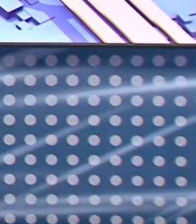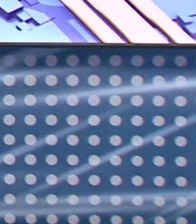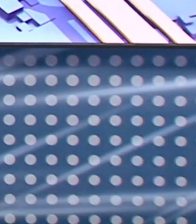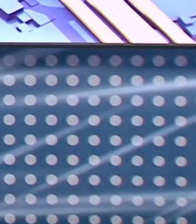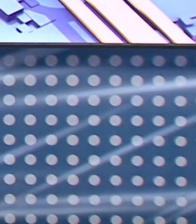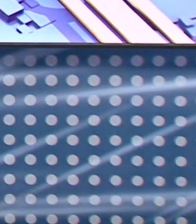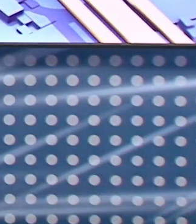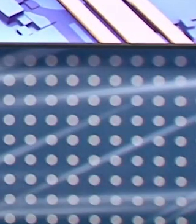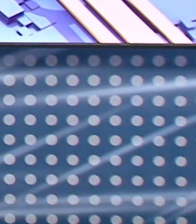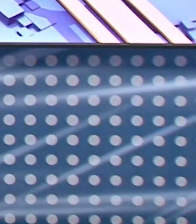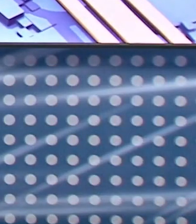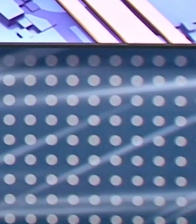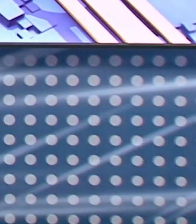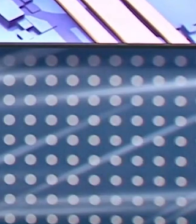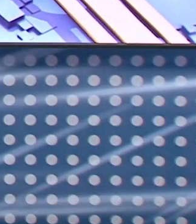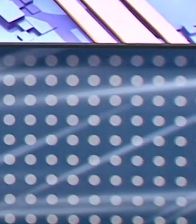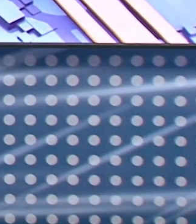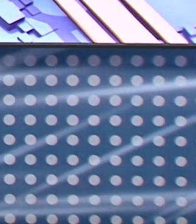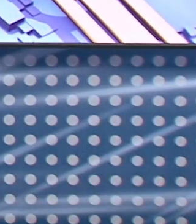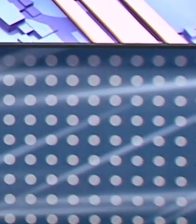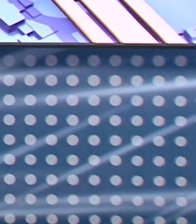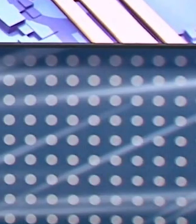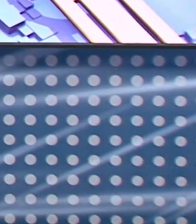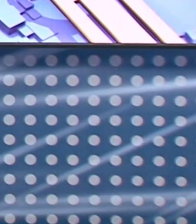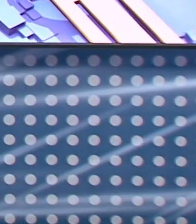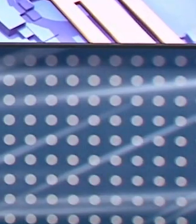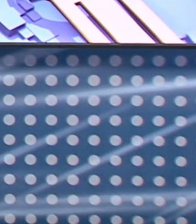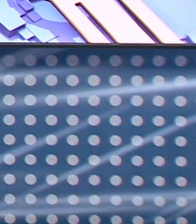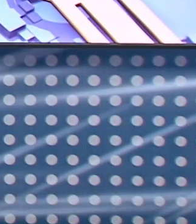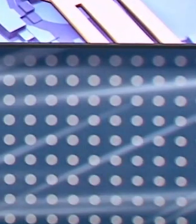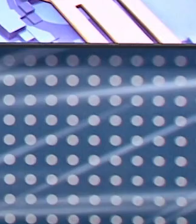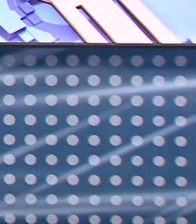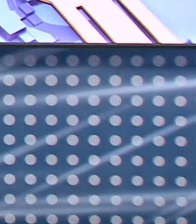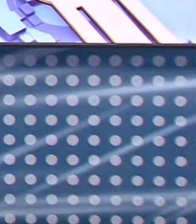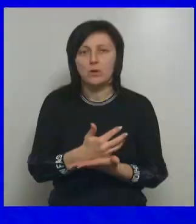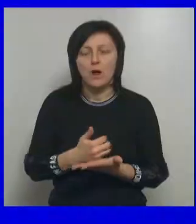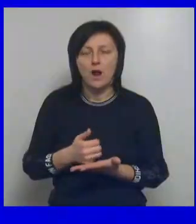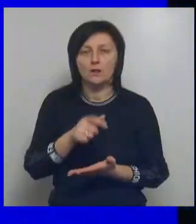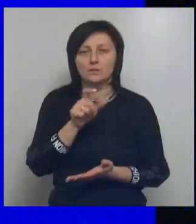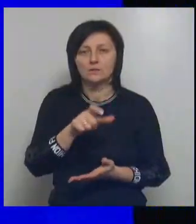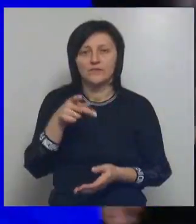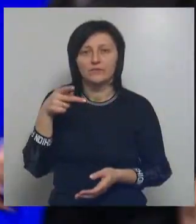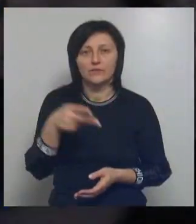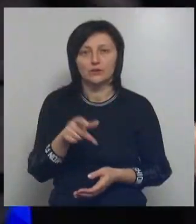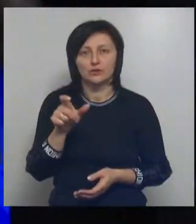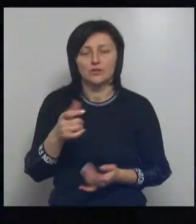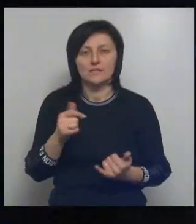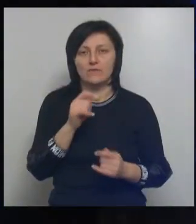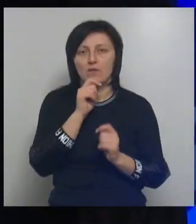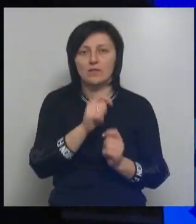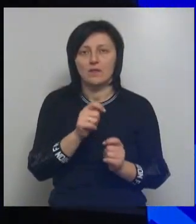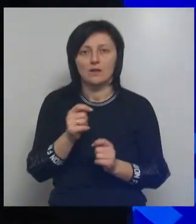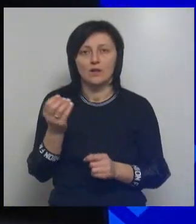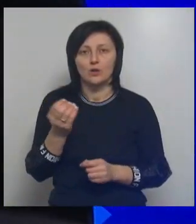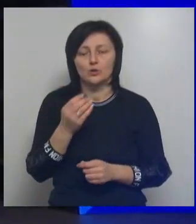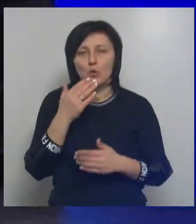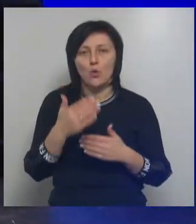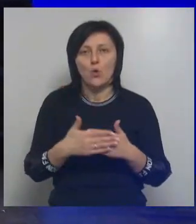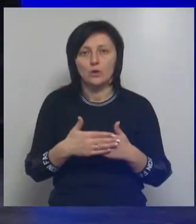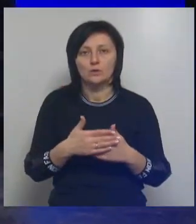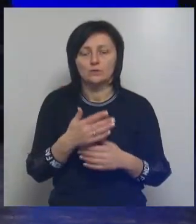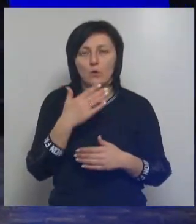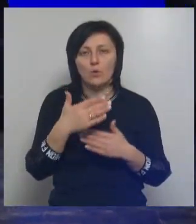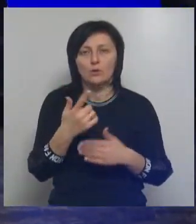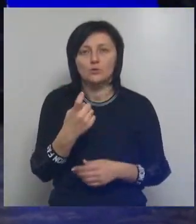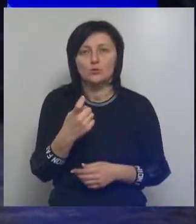чудовищной атаки ВСУ, другие уже вечером вышли убирать улицы города. Сегодня награды получили еще более полусотни